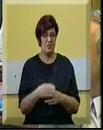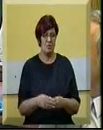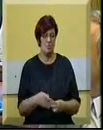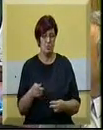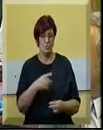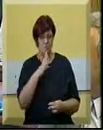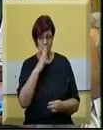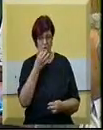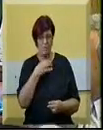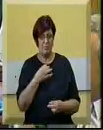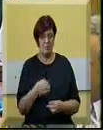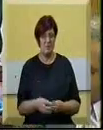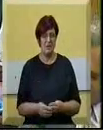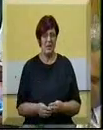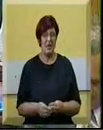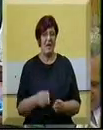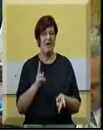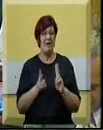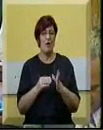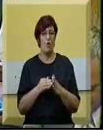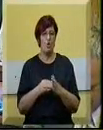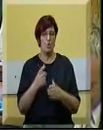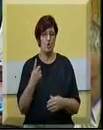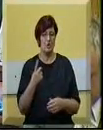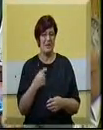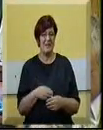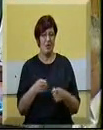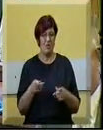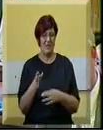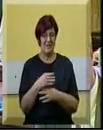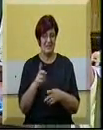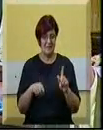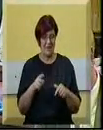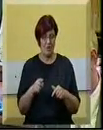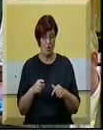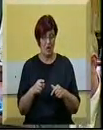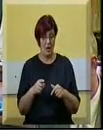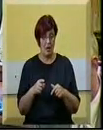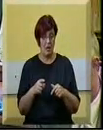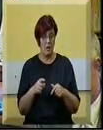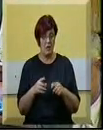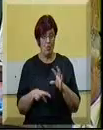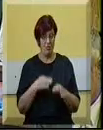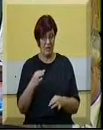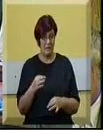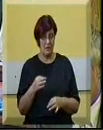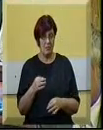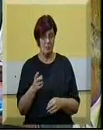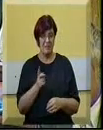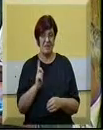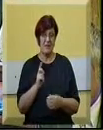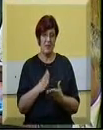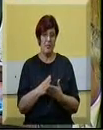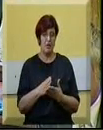On čuti i pita, pa kako još jedna zastava? Kaže, jer je ova zastava nekog uvredila. Pa, rekao, nije baš